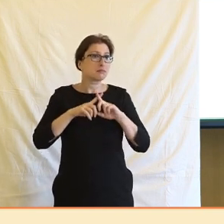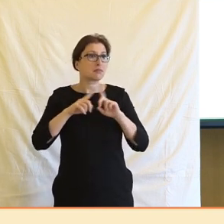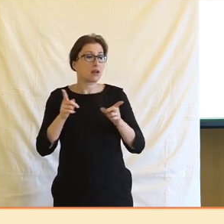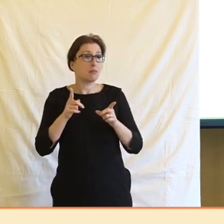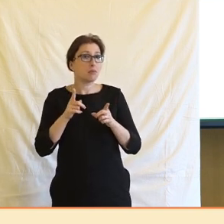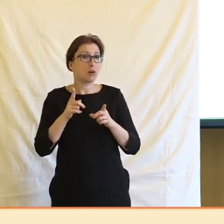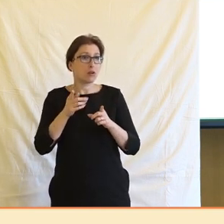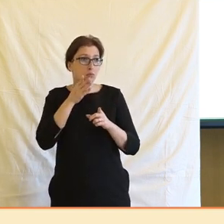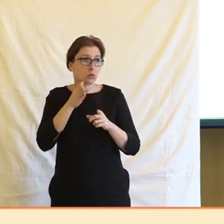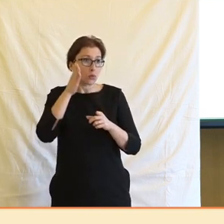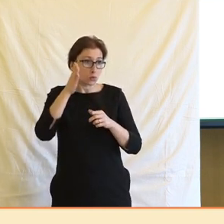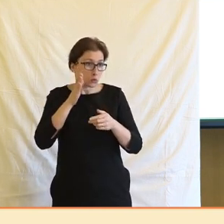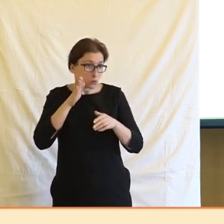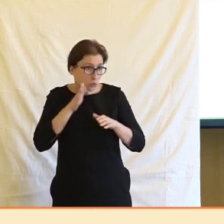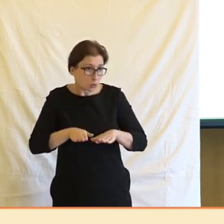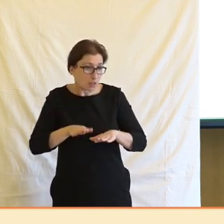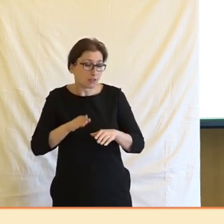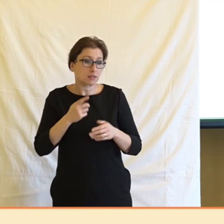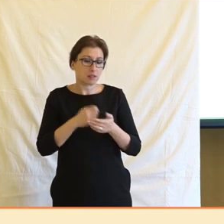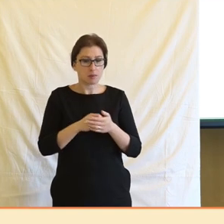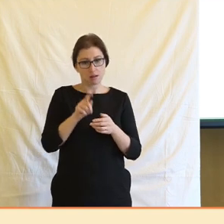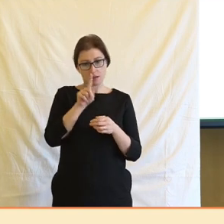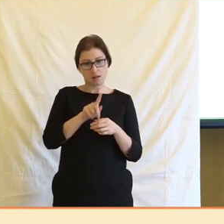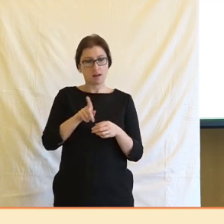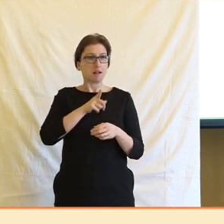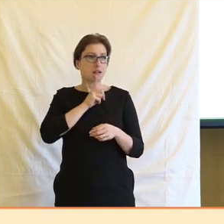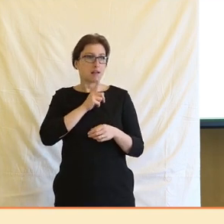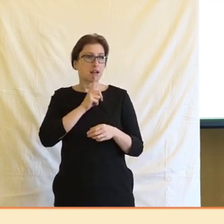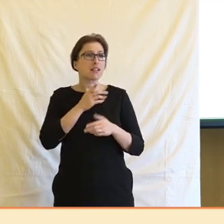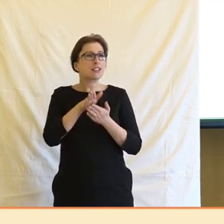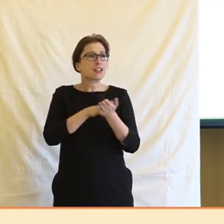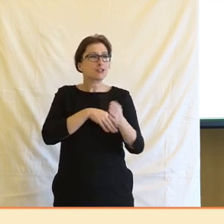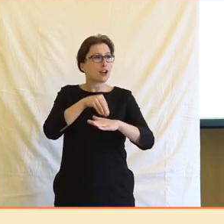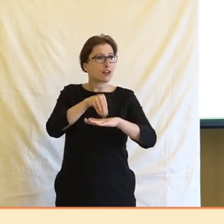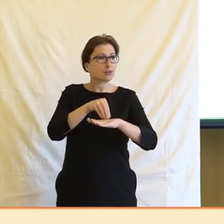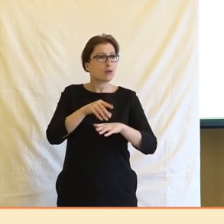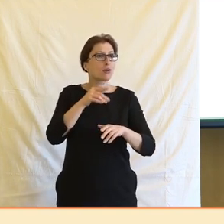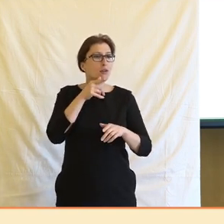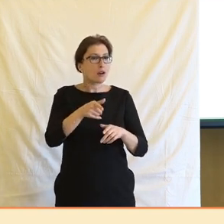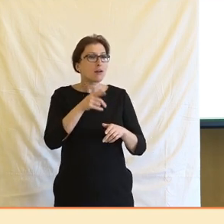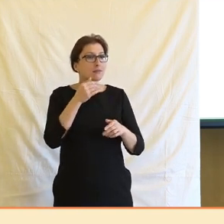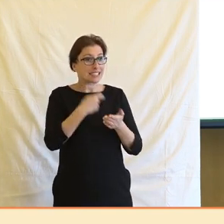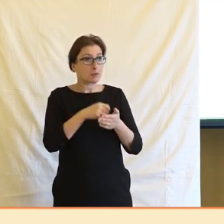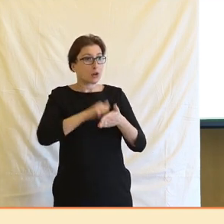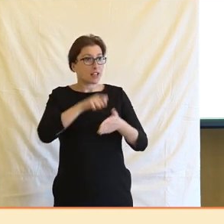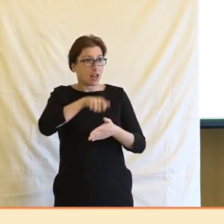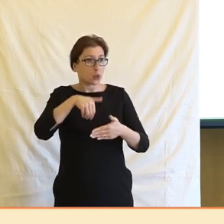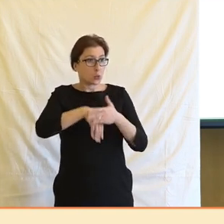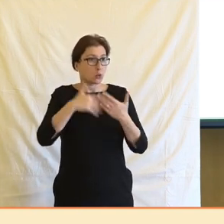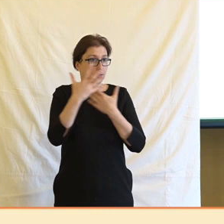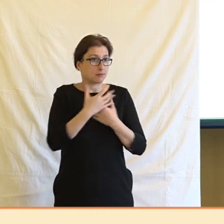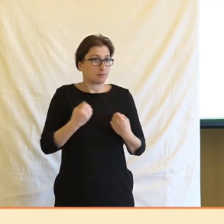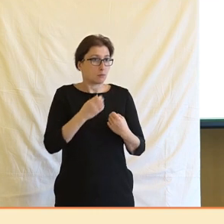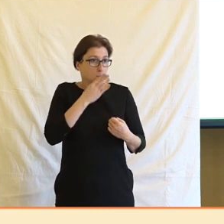vůbec nějaký výhled. Takže když jsem si dovolil tu spekulativní poznámku na téma profesní deprese, mně to